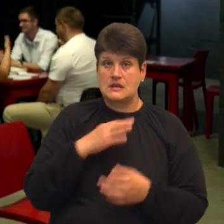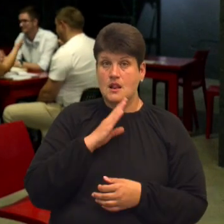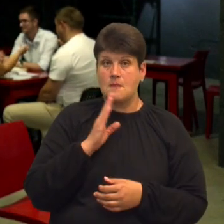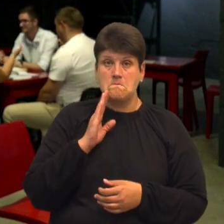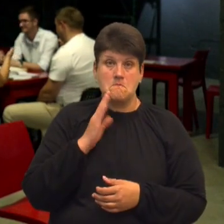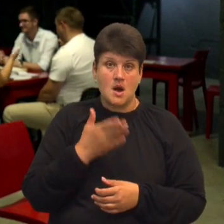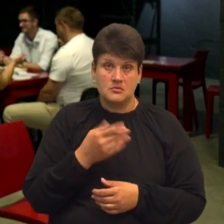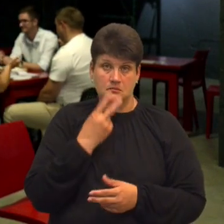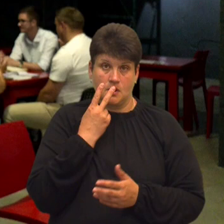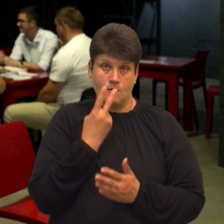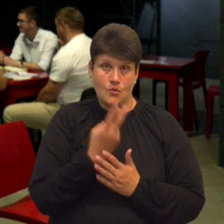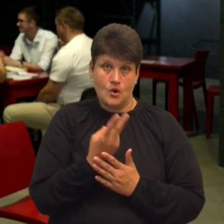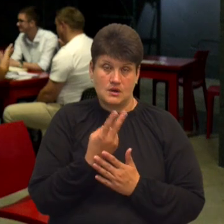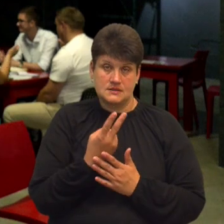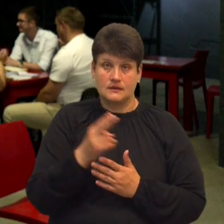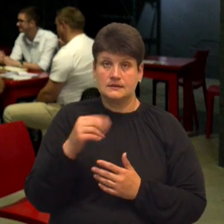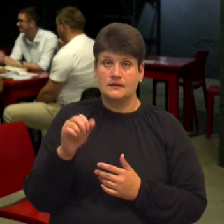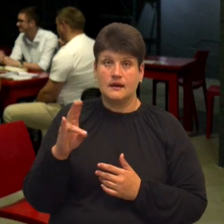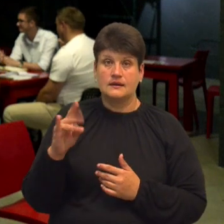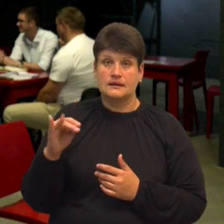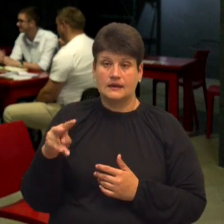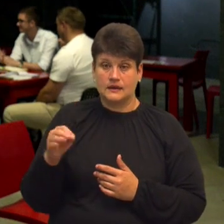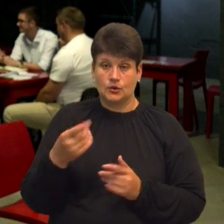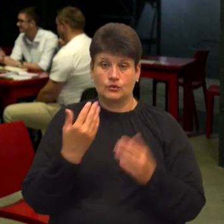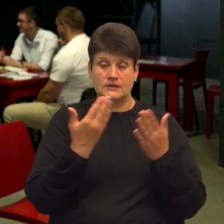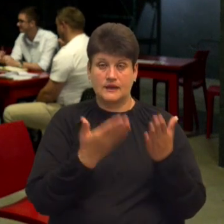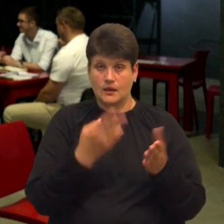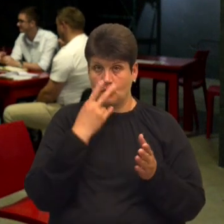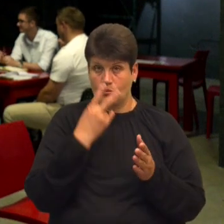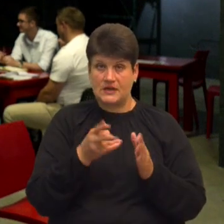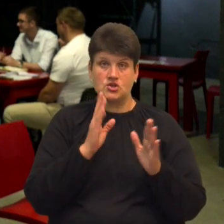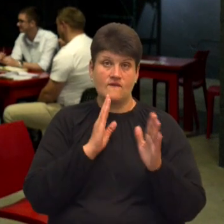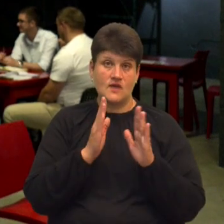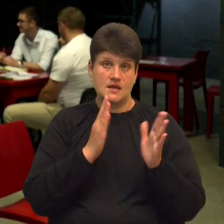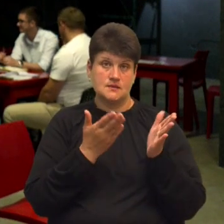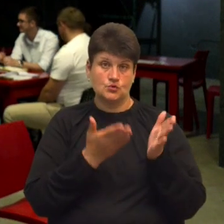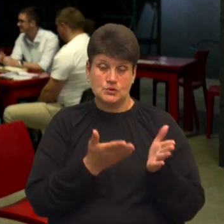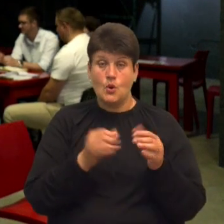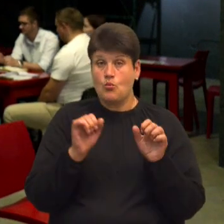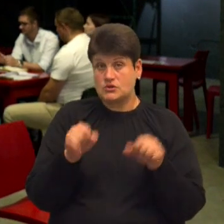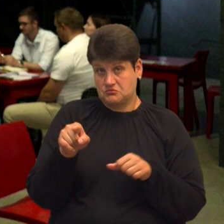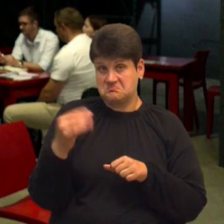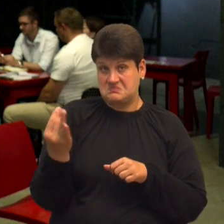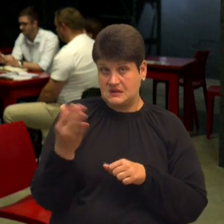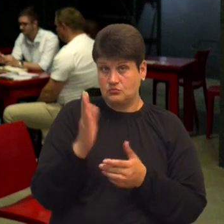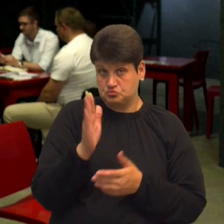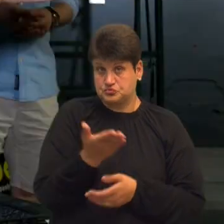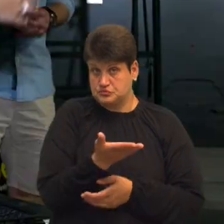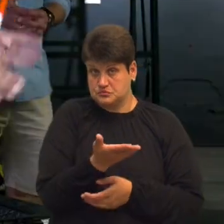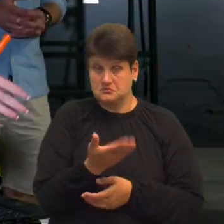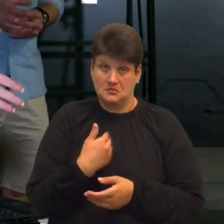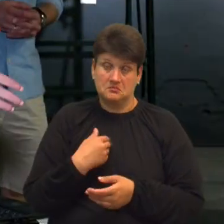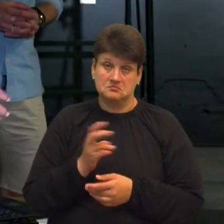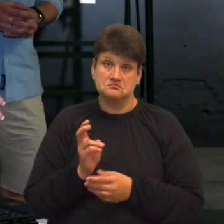вона мені показала Данило, ось таке-то, таке-то, побачила в фейсбуці, можливо, то й буде цікаво. От я і приєднався.